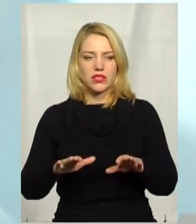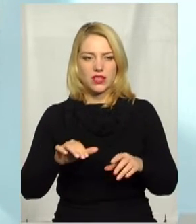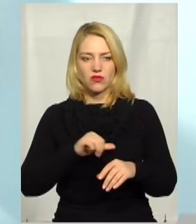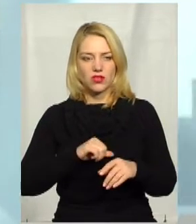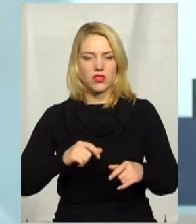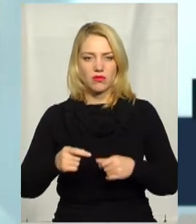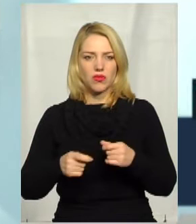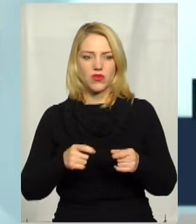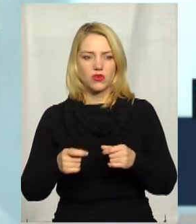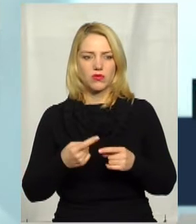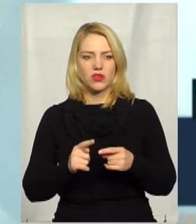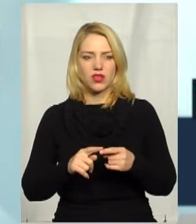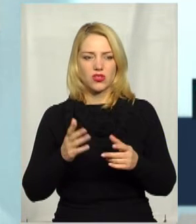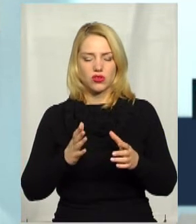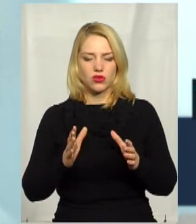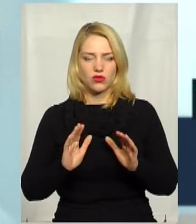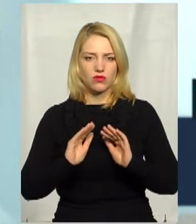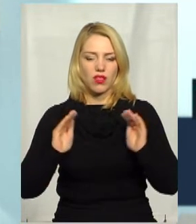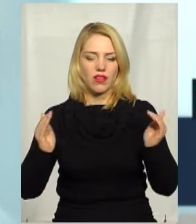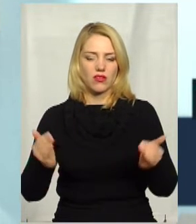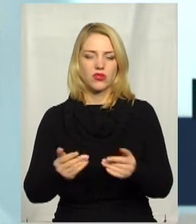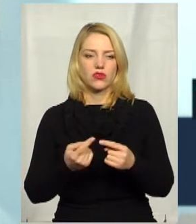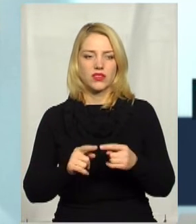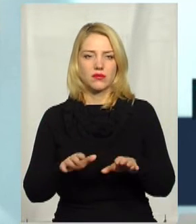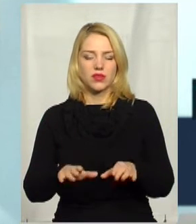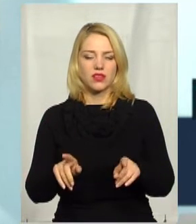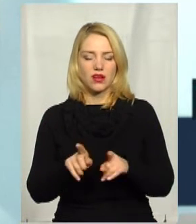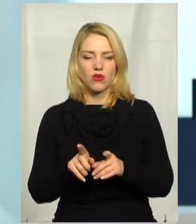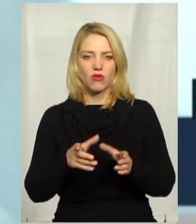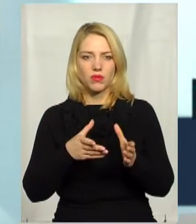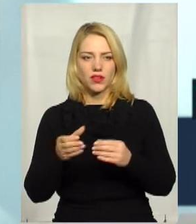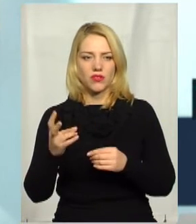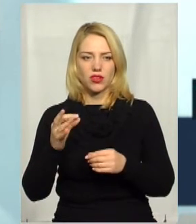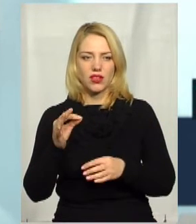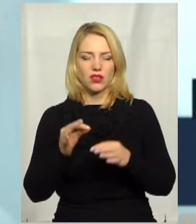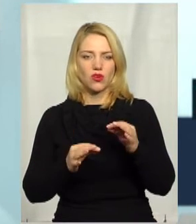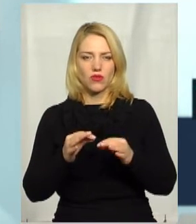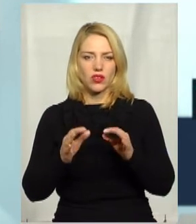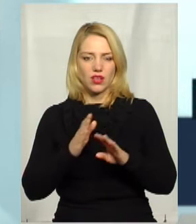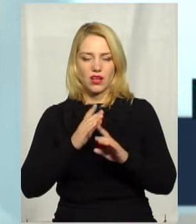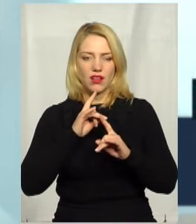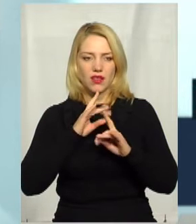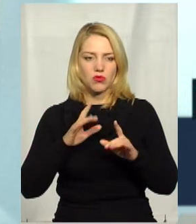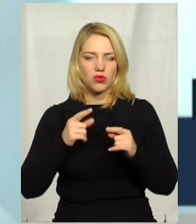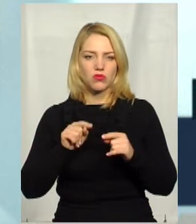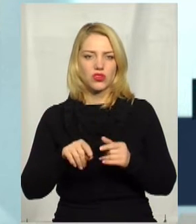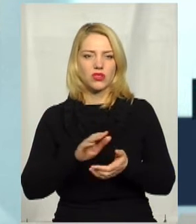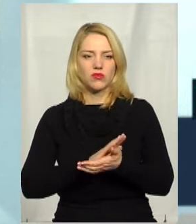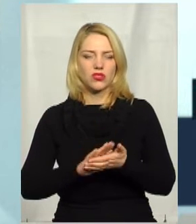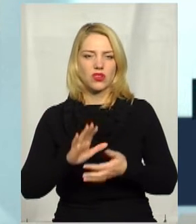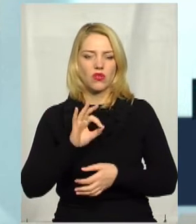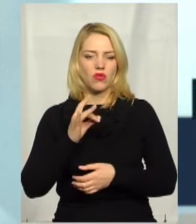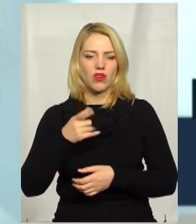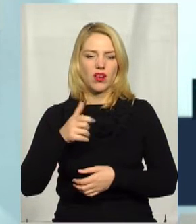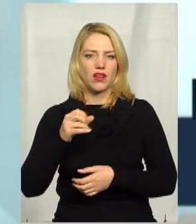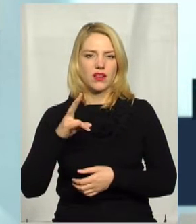локалізують це місце відходів, то такого впливу на довкілля не буде. Тому що там чисто органічні